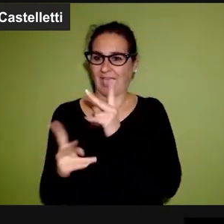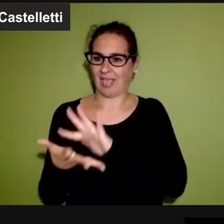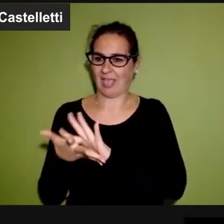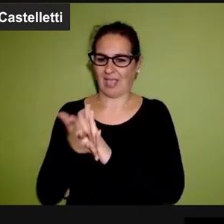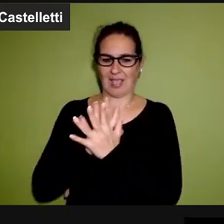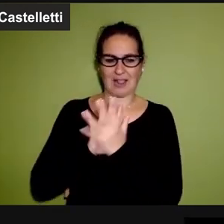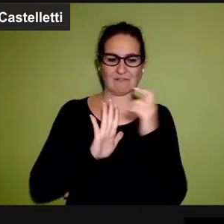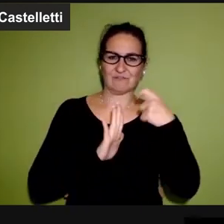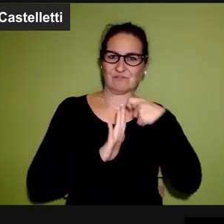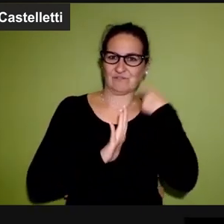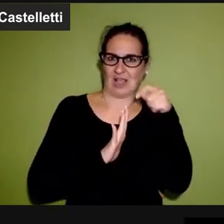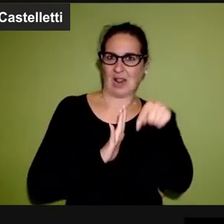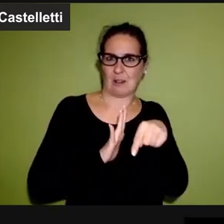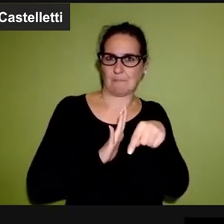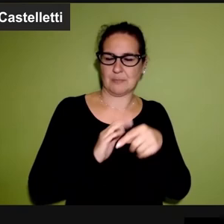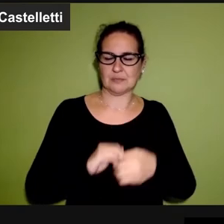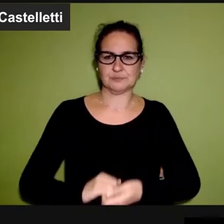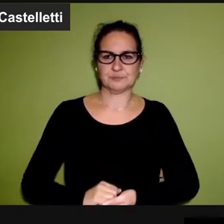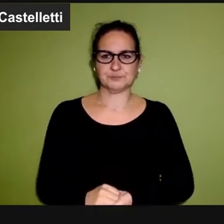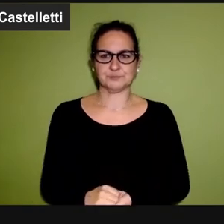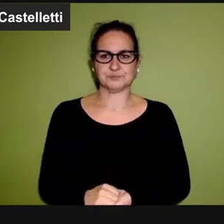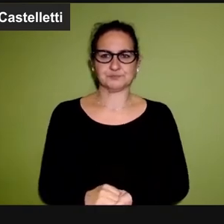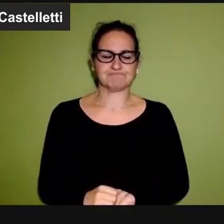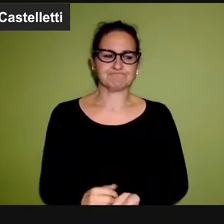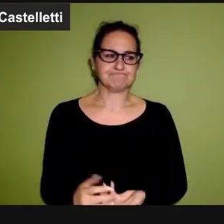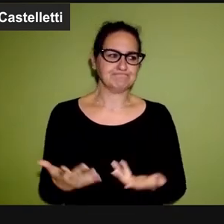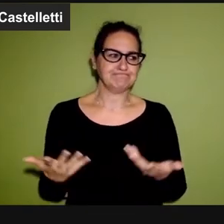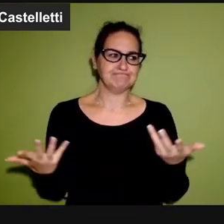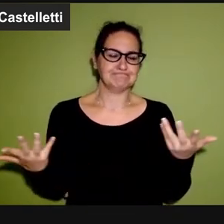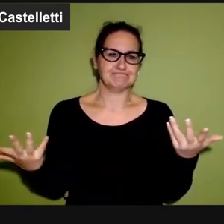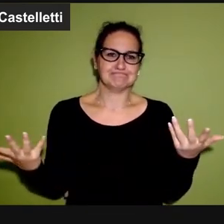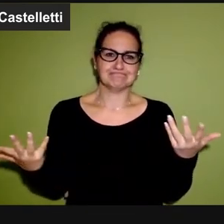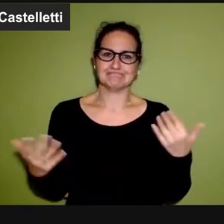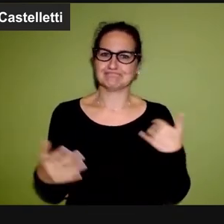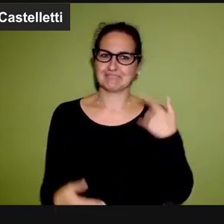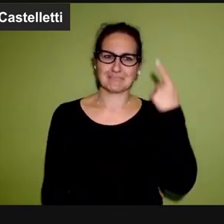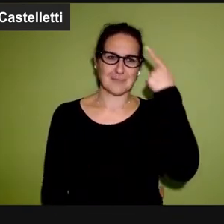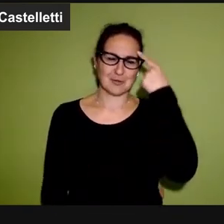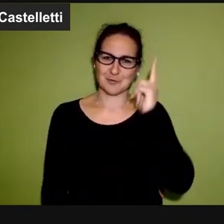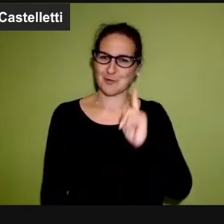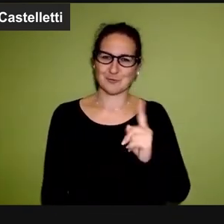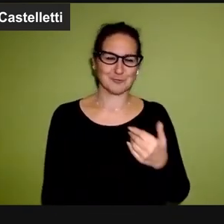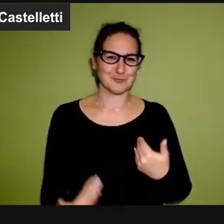vere su pellicola. Guardi, non lo so.